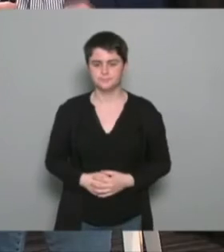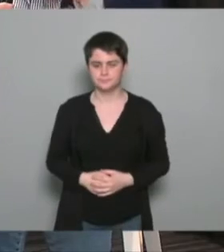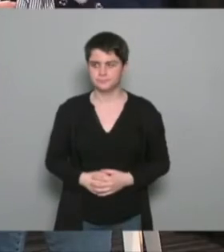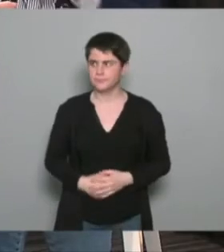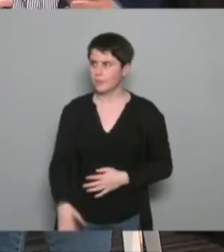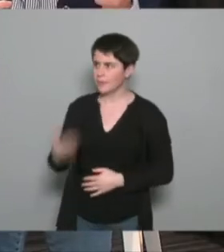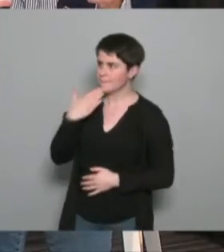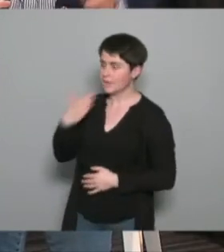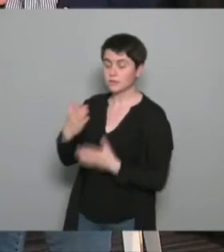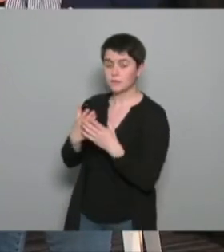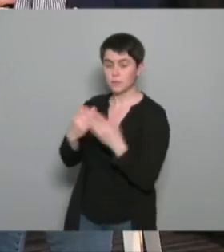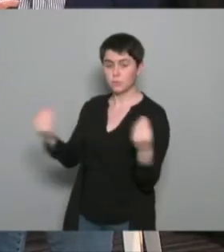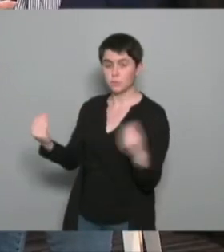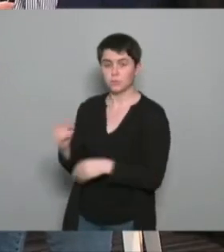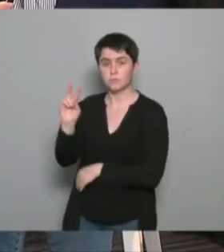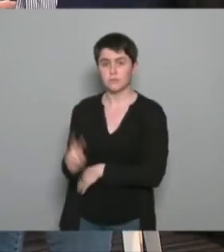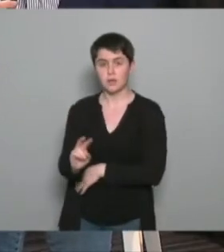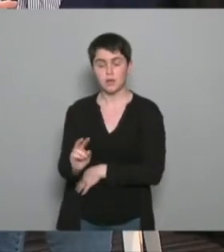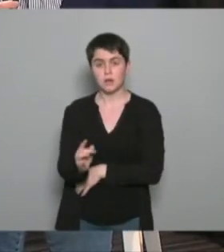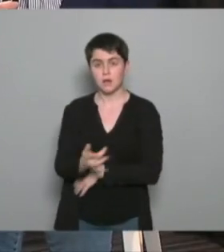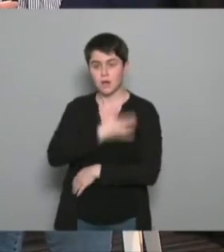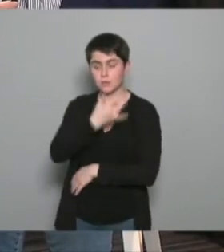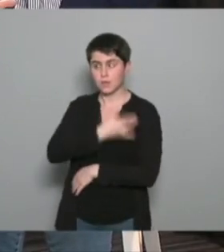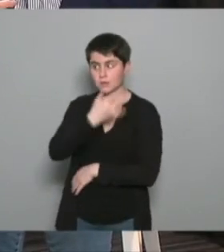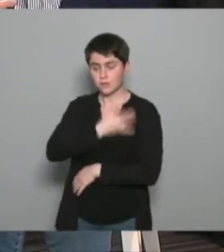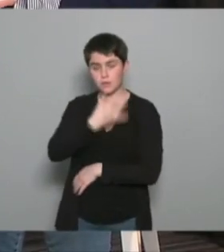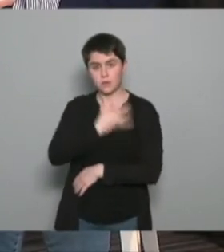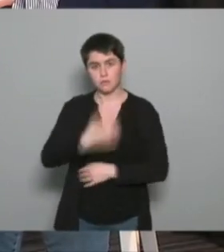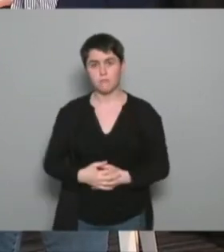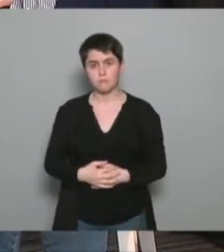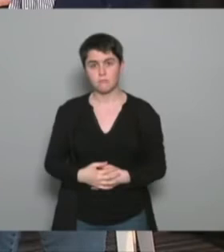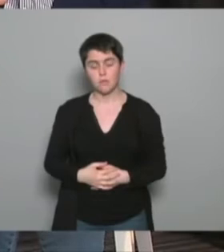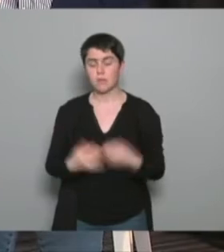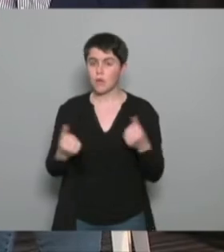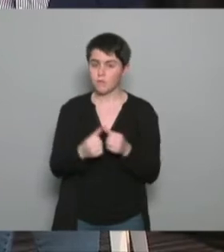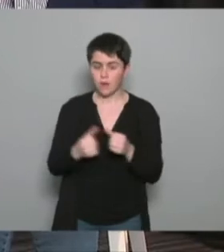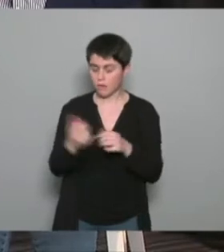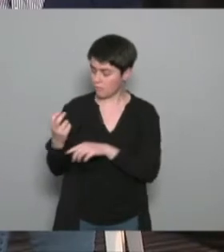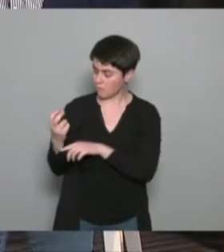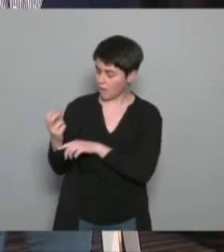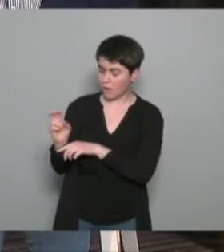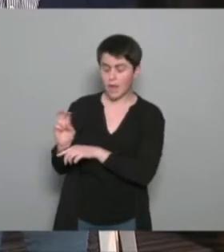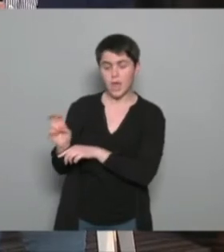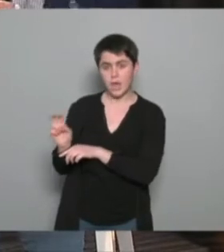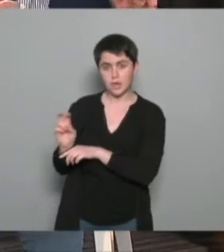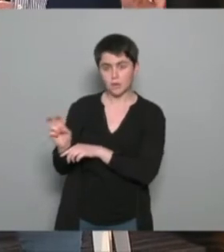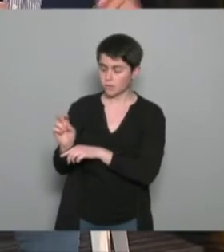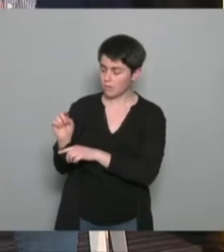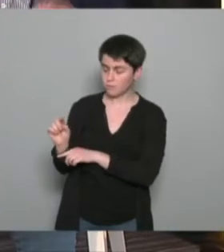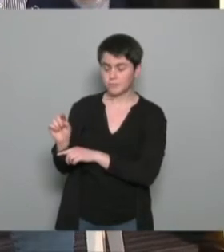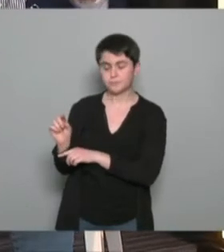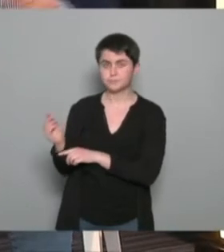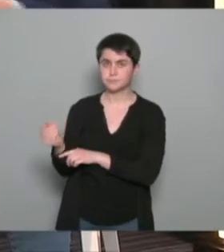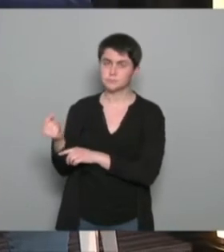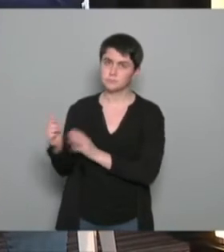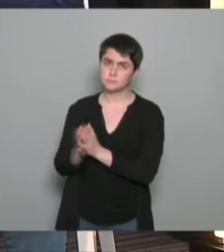merci beaucoup c'est vrai que c'est une perspective très intéressante de mettre l'éducateur au centre d'un dispositif je vais dire